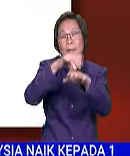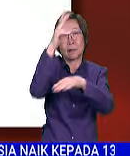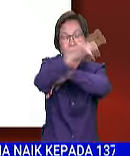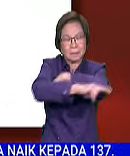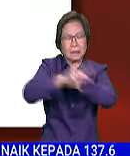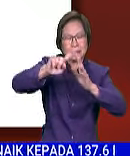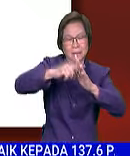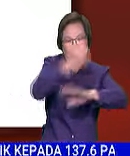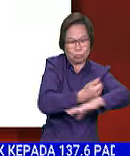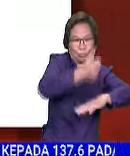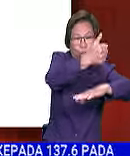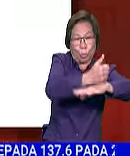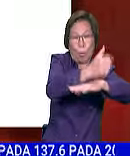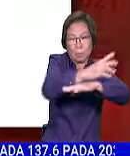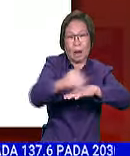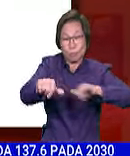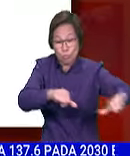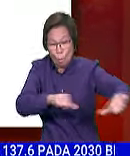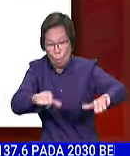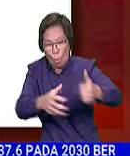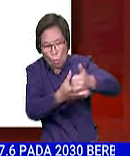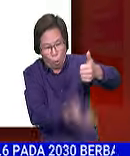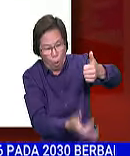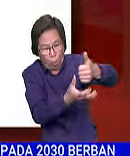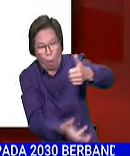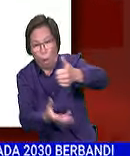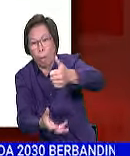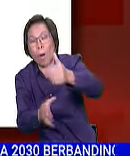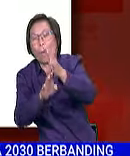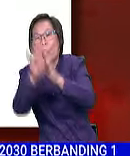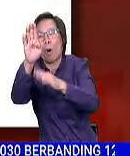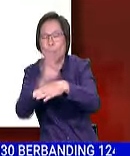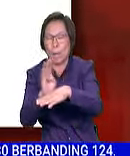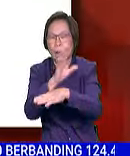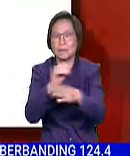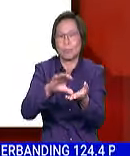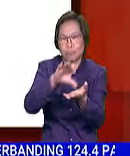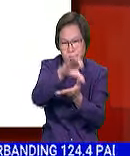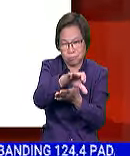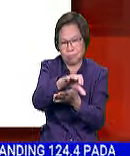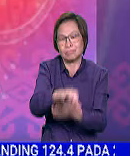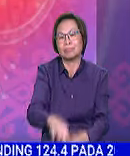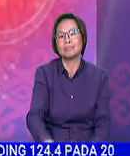Negeri sejak ditubuhkan selain aktif memperuntukkan dana bagi pertumbuhan perniagaan dan pelaburan.